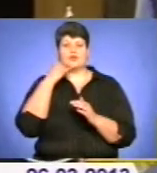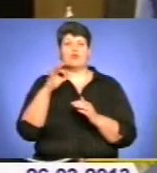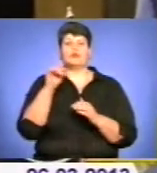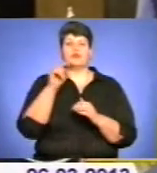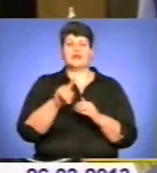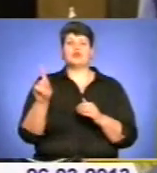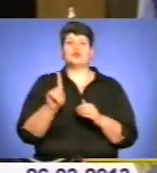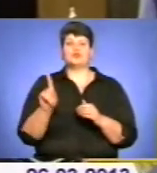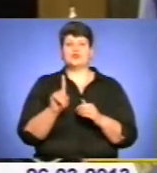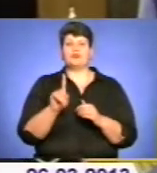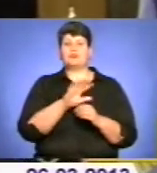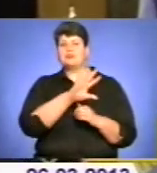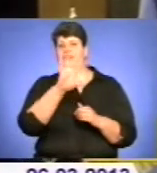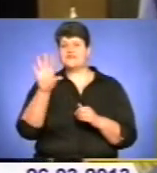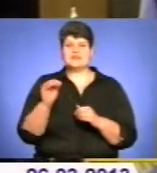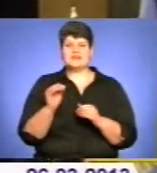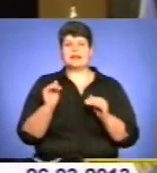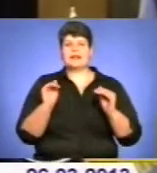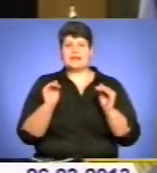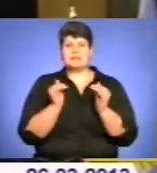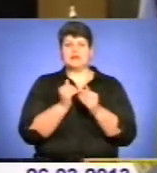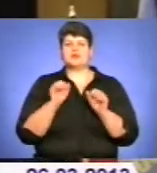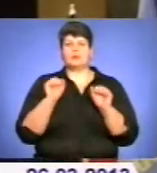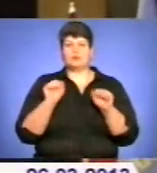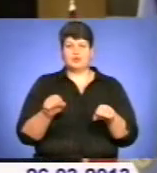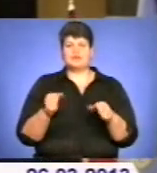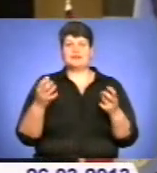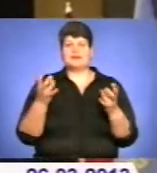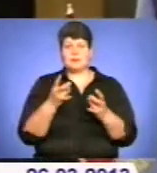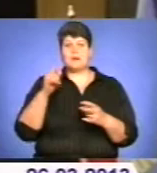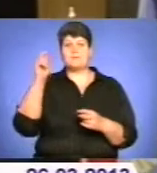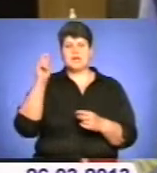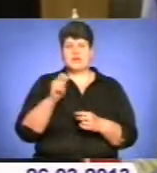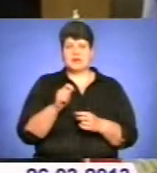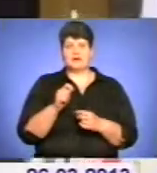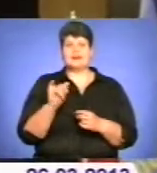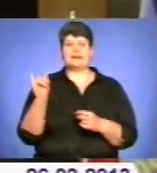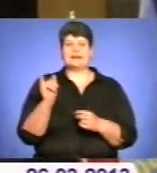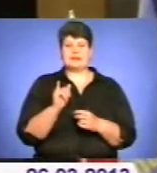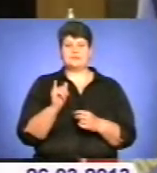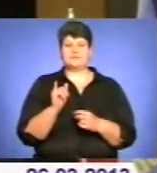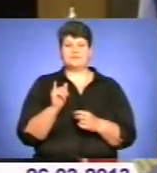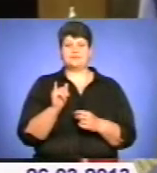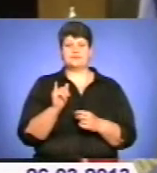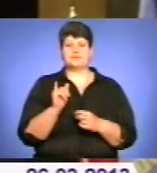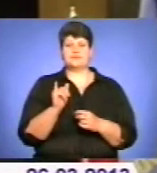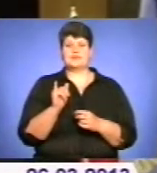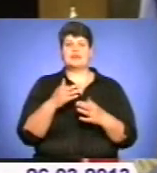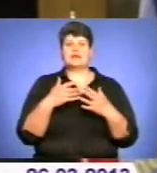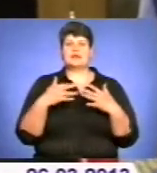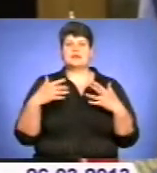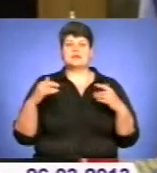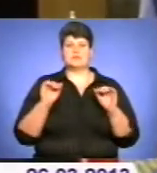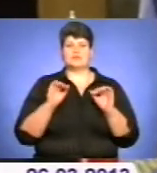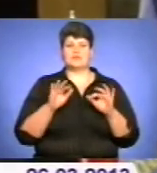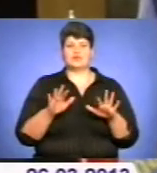що при всіх найменших можливостях необхідно спід'їхати, і всякими різними способами